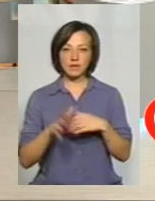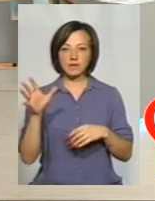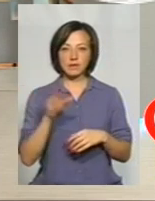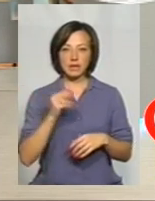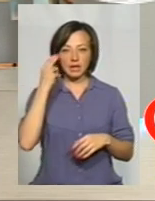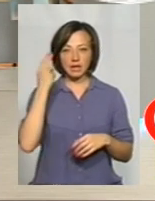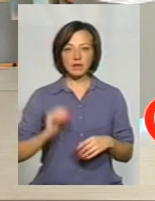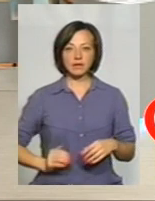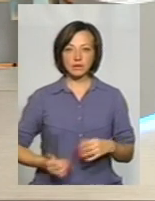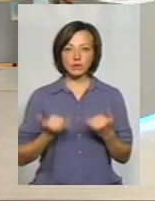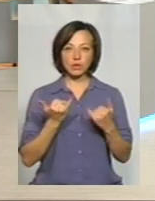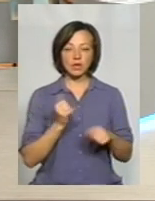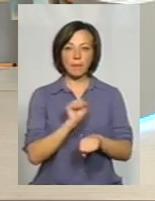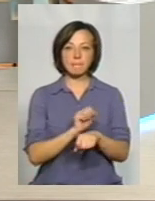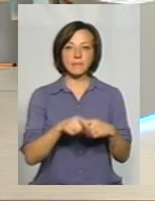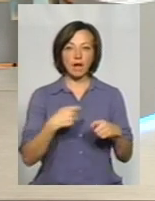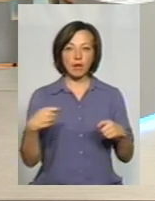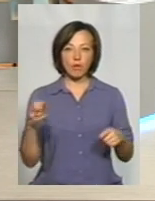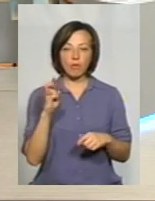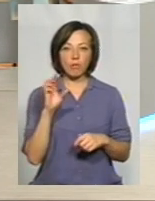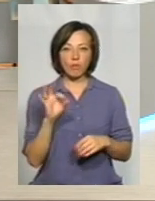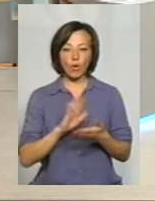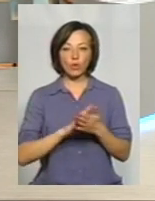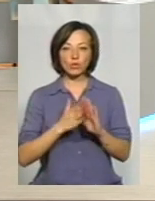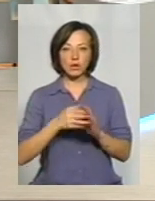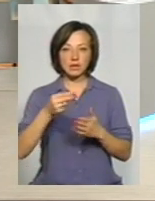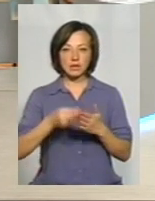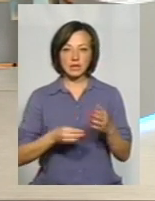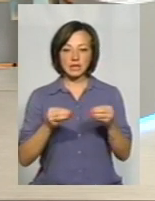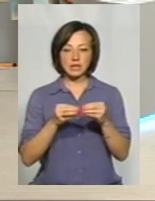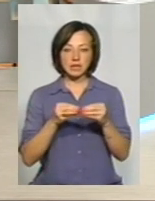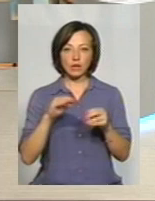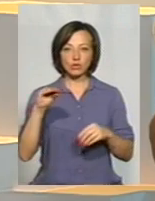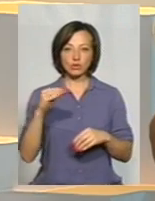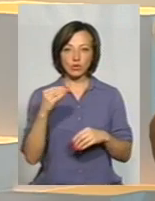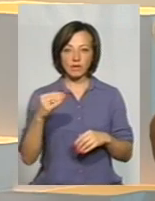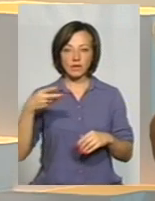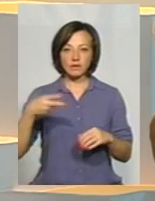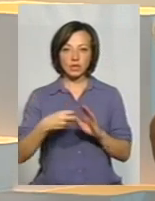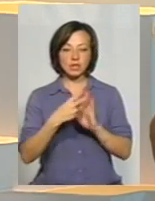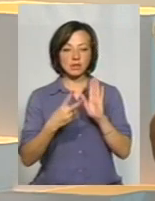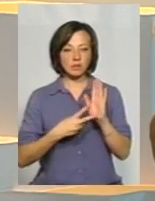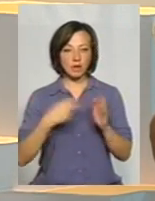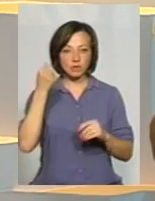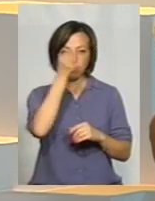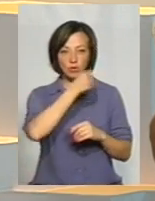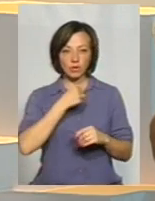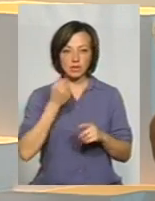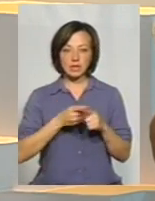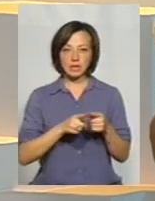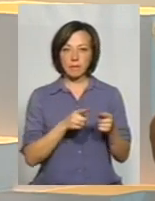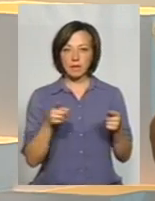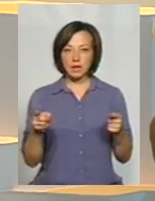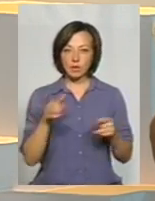підрядники сьогодні пригальмовують. Тому що договір з ними заключений був 10 жовтня 2017 року. Тобто за цей